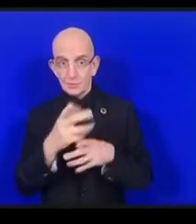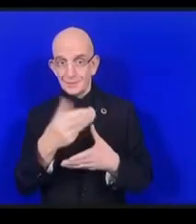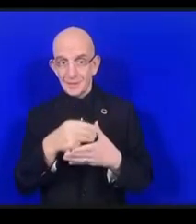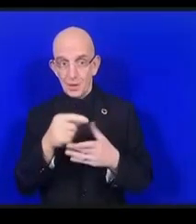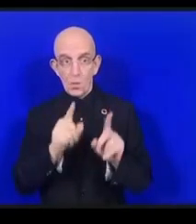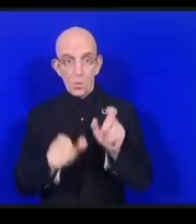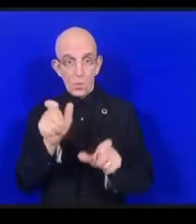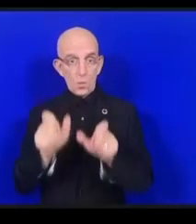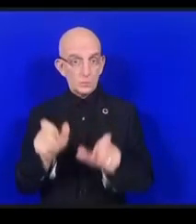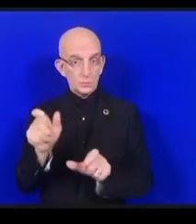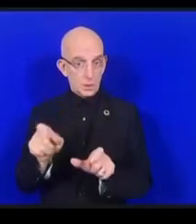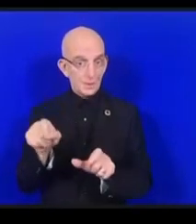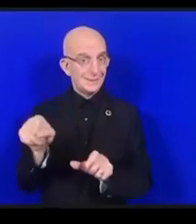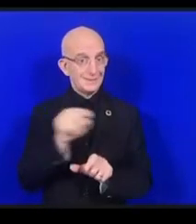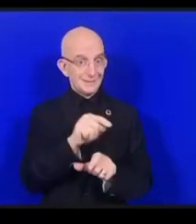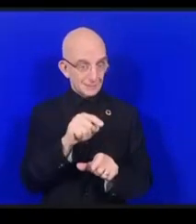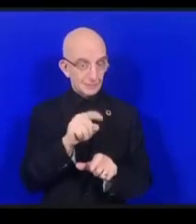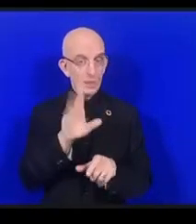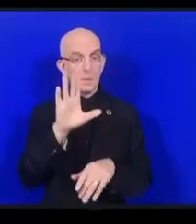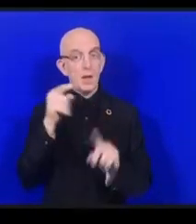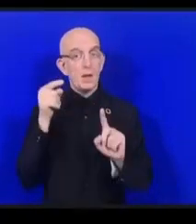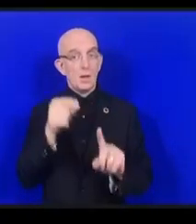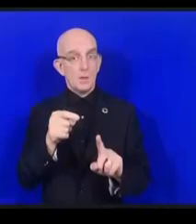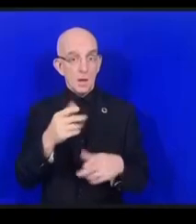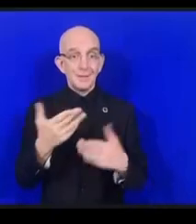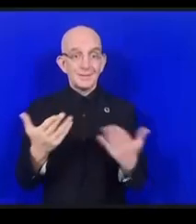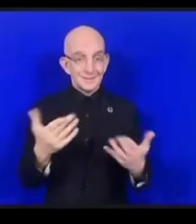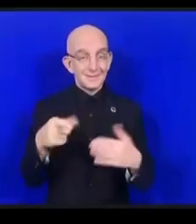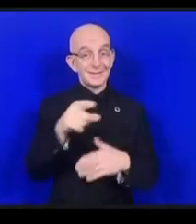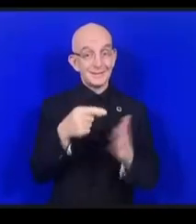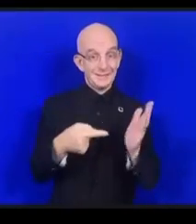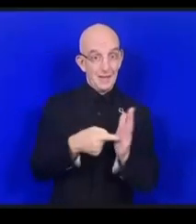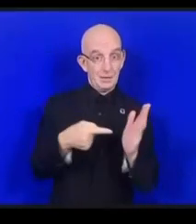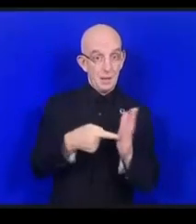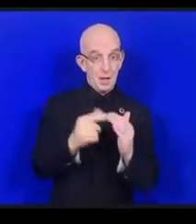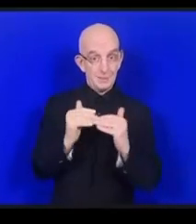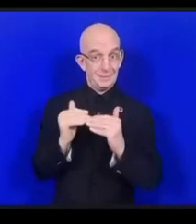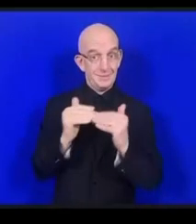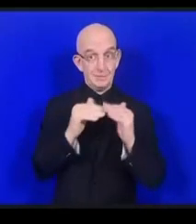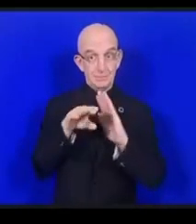par exemple pour les malvoyants pour